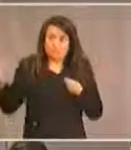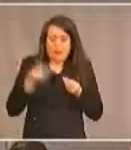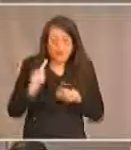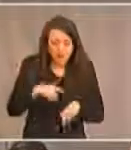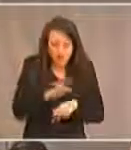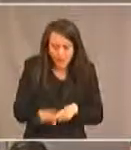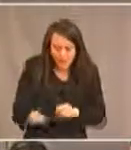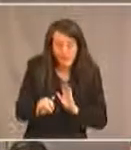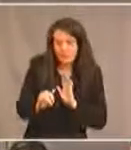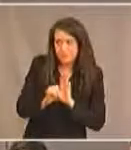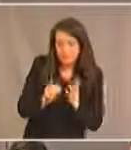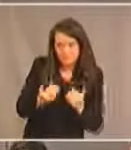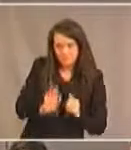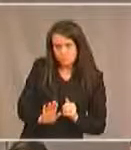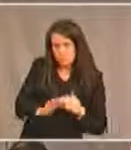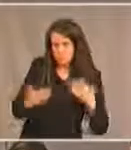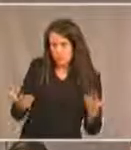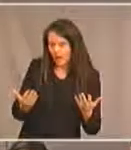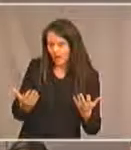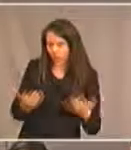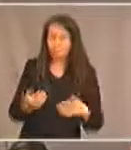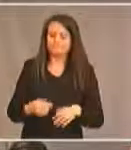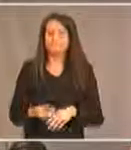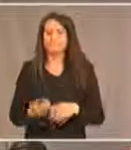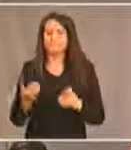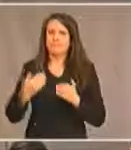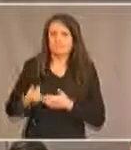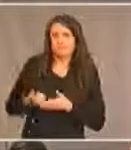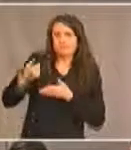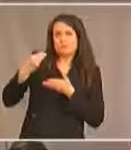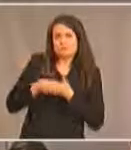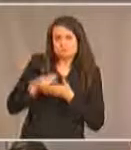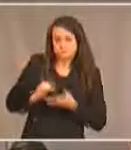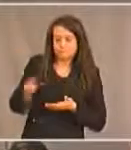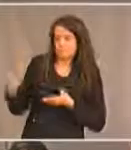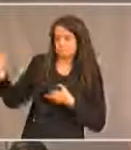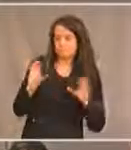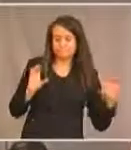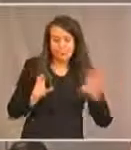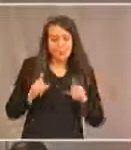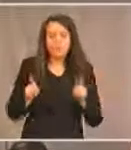enfants dans les communautés et poursuivre un dialogue constant